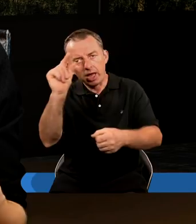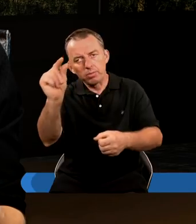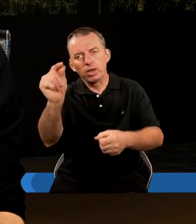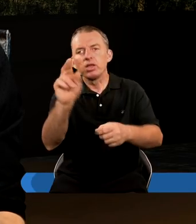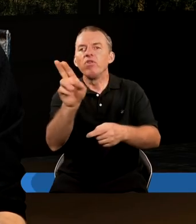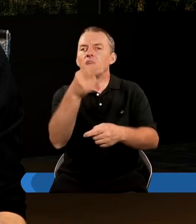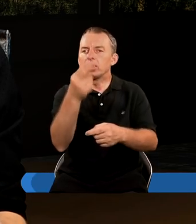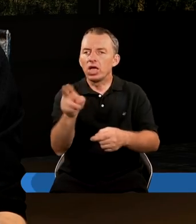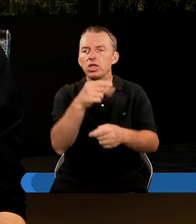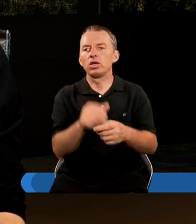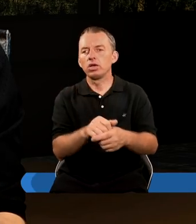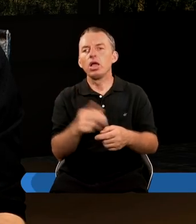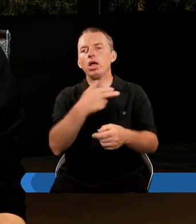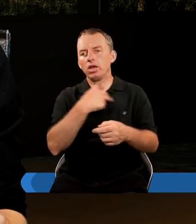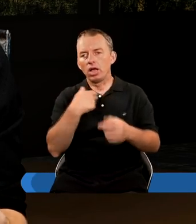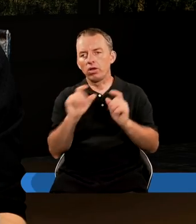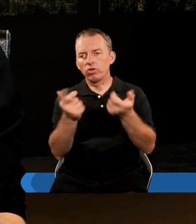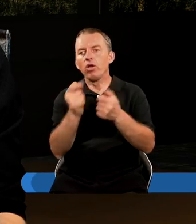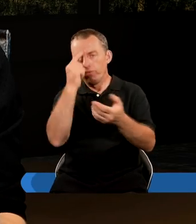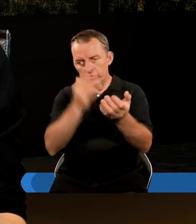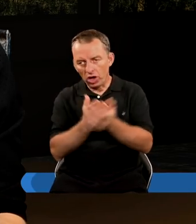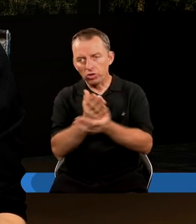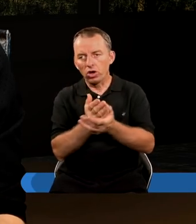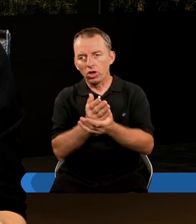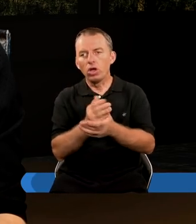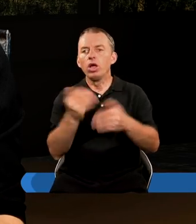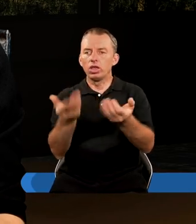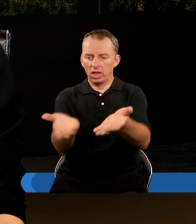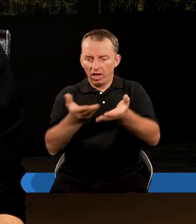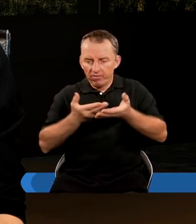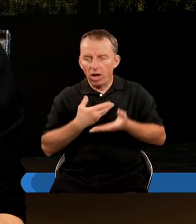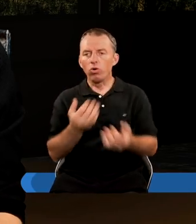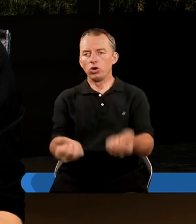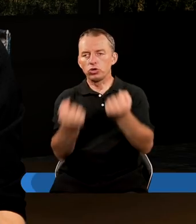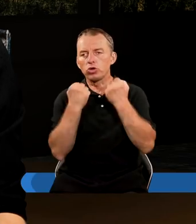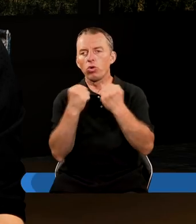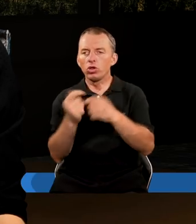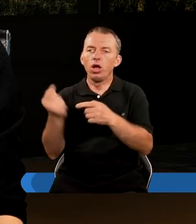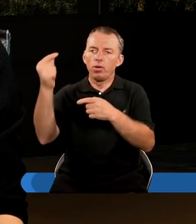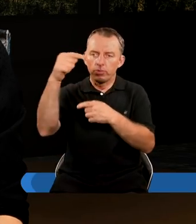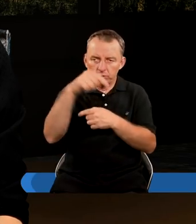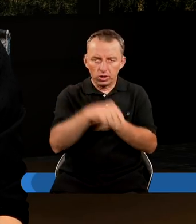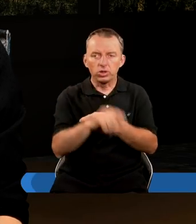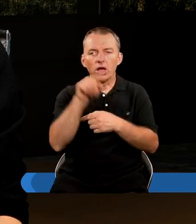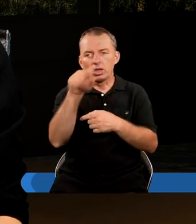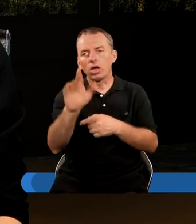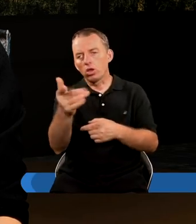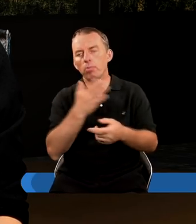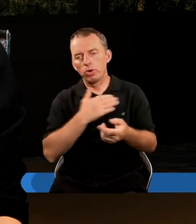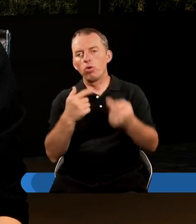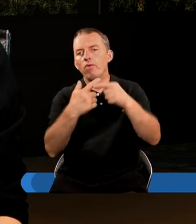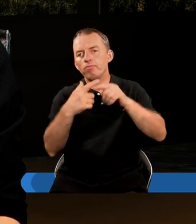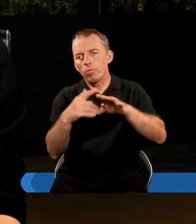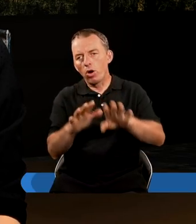to, co kiedyś ma się zdarzyć, w co on wierzył, dawało mu siłę do przejścia tego, co było w tamtym